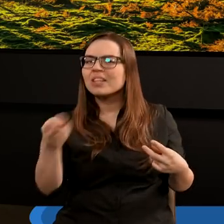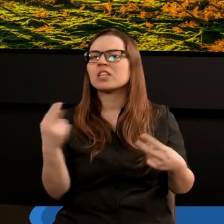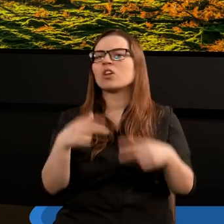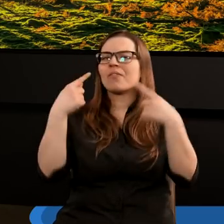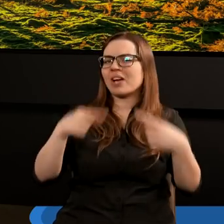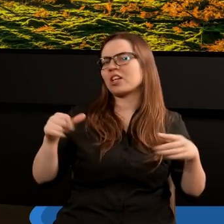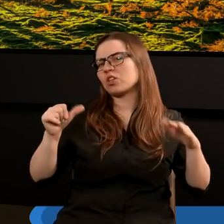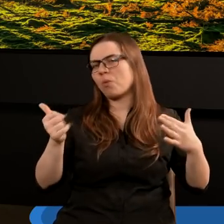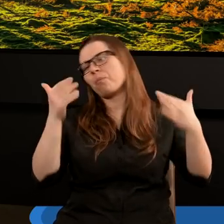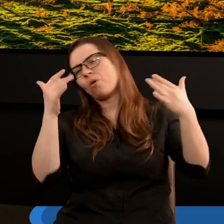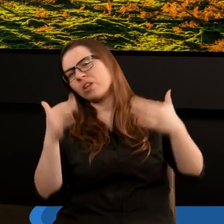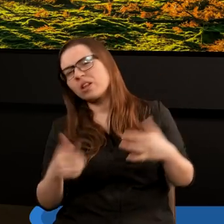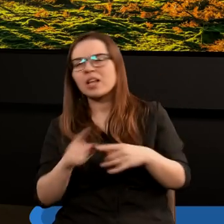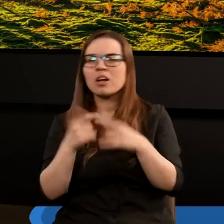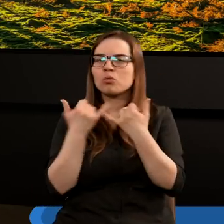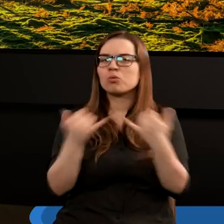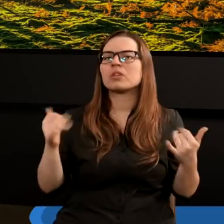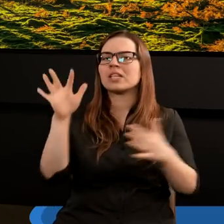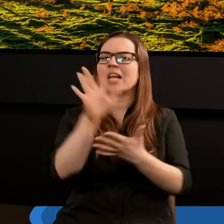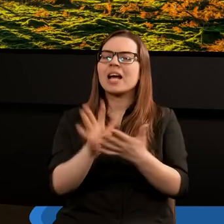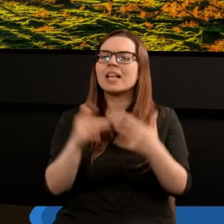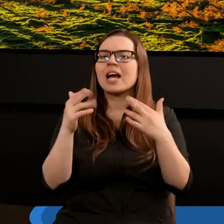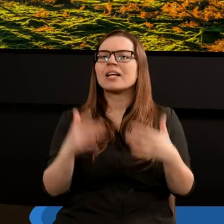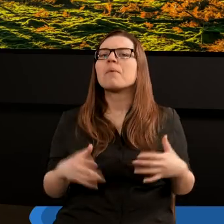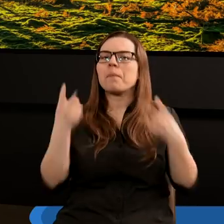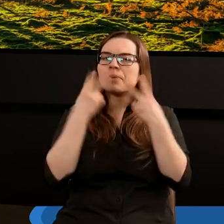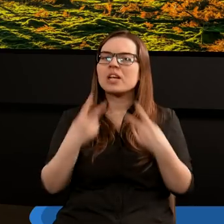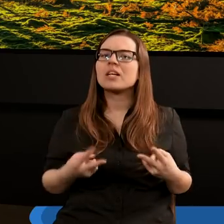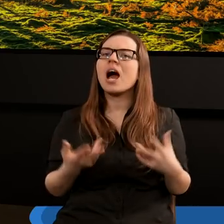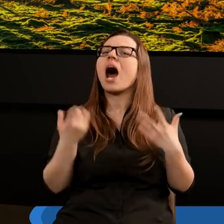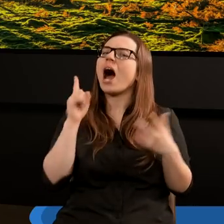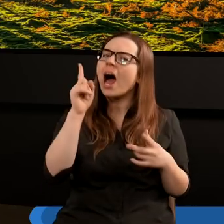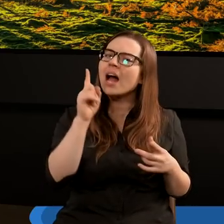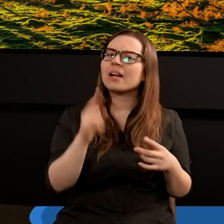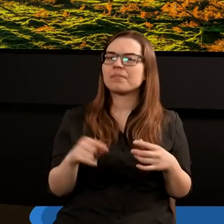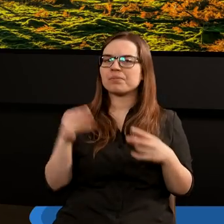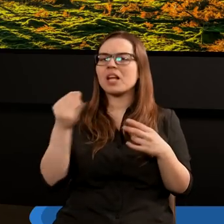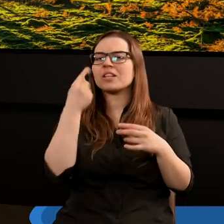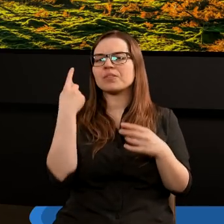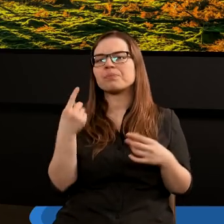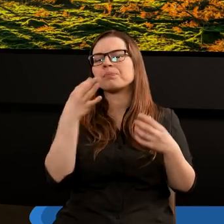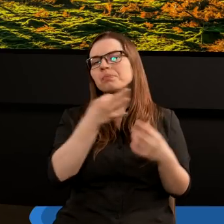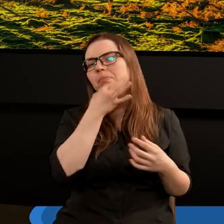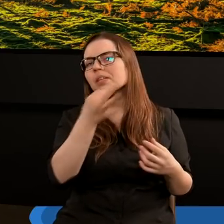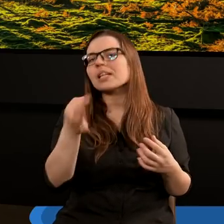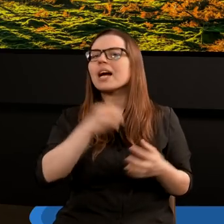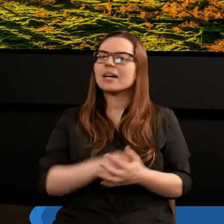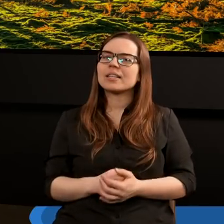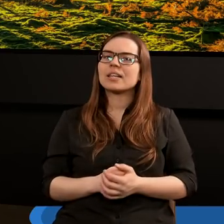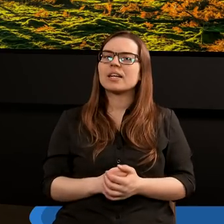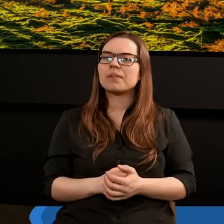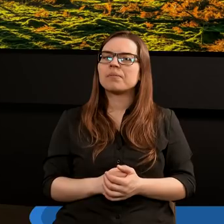wiersza szóstego? Zaraz te teksty również przypomnijmy, przeczytamy, ale takie jeszcze jedno pytanie,